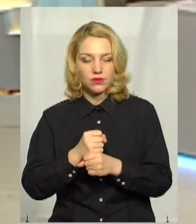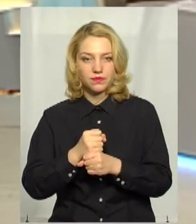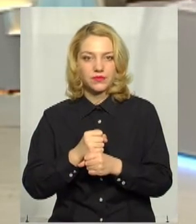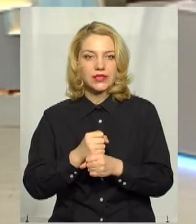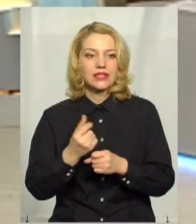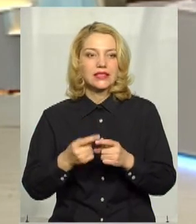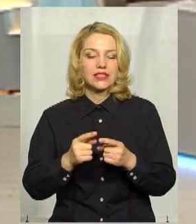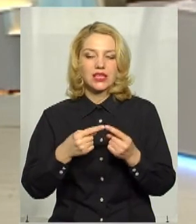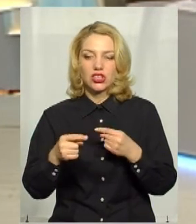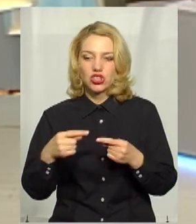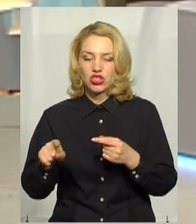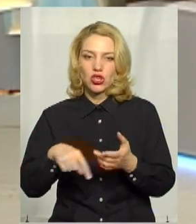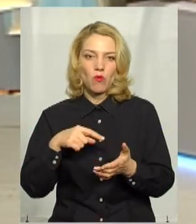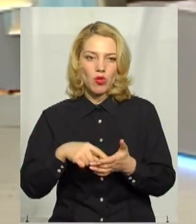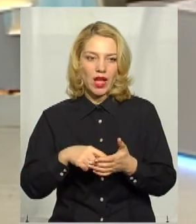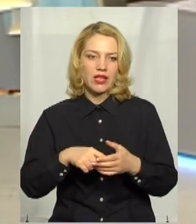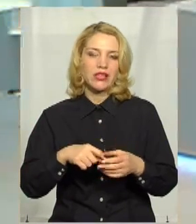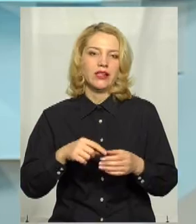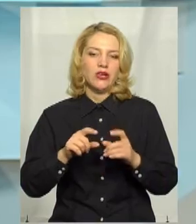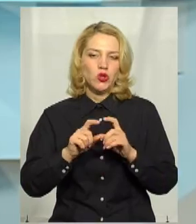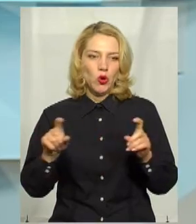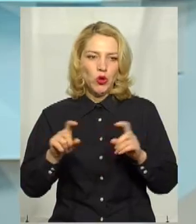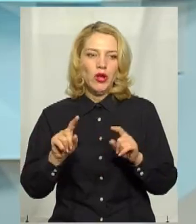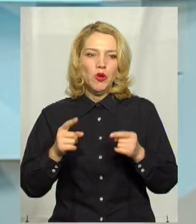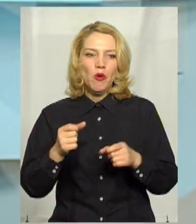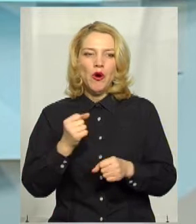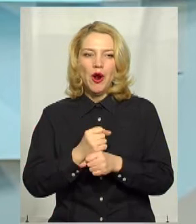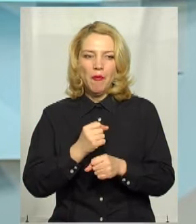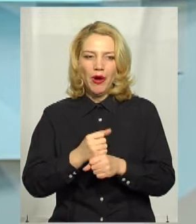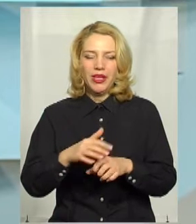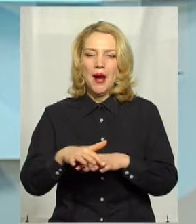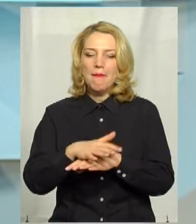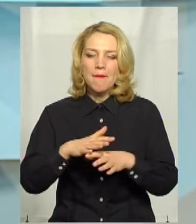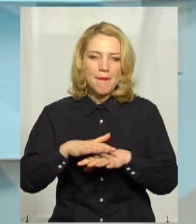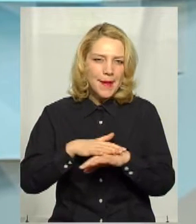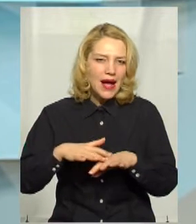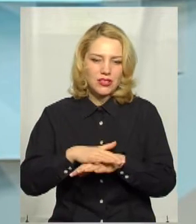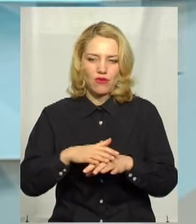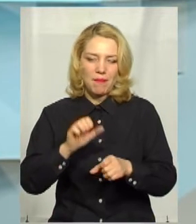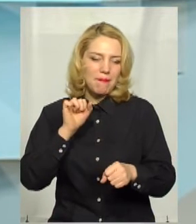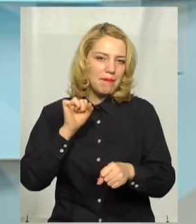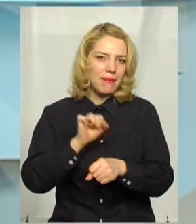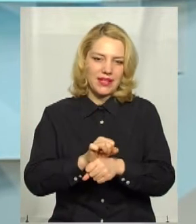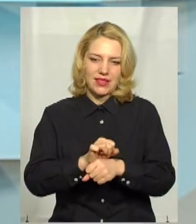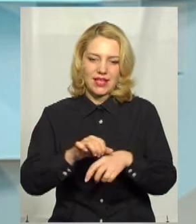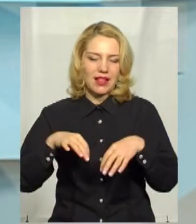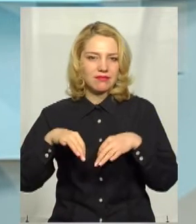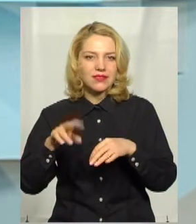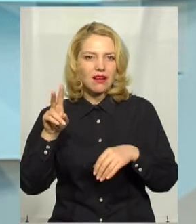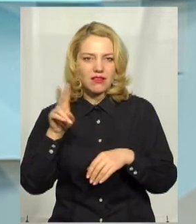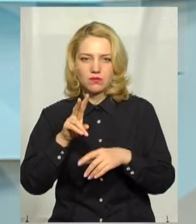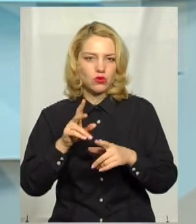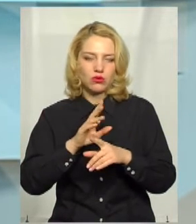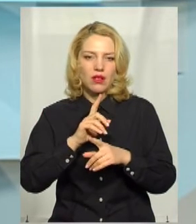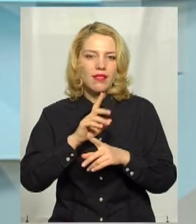це і інші комунальні структури, тому припинення роботи громадського транспорту наразі не розглядається.